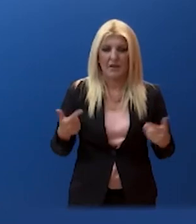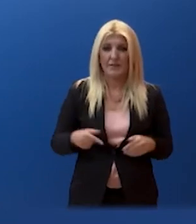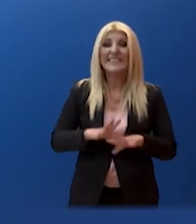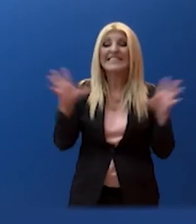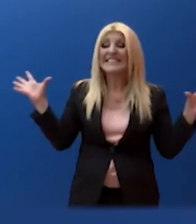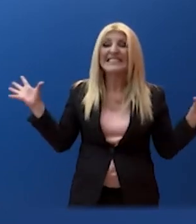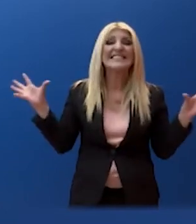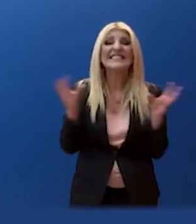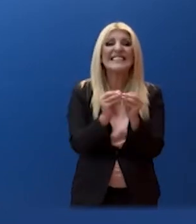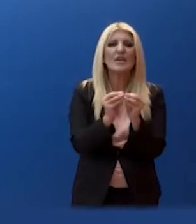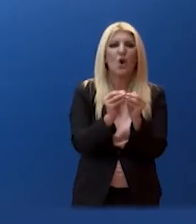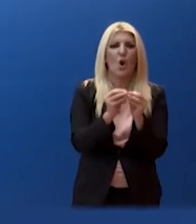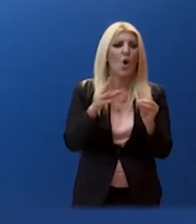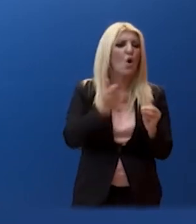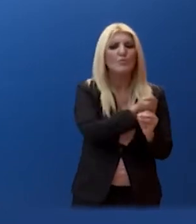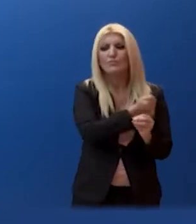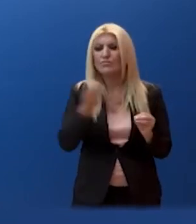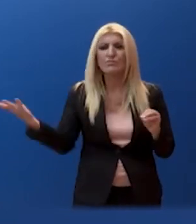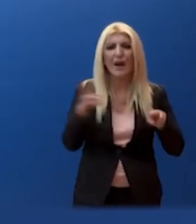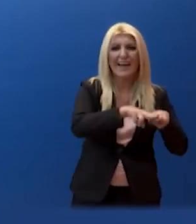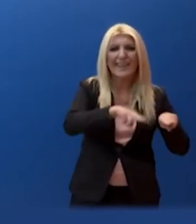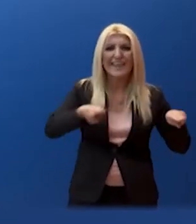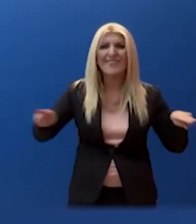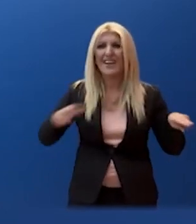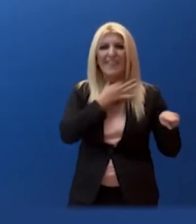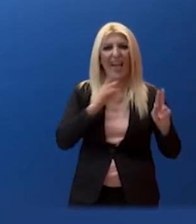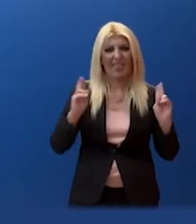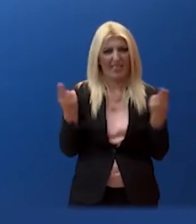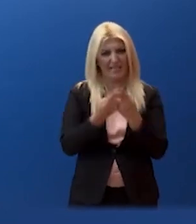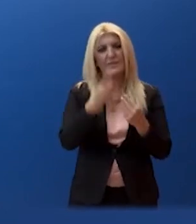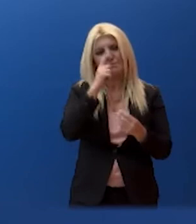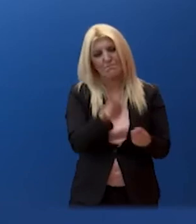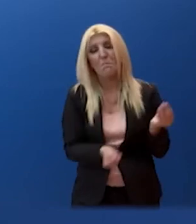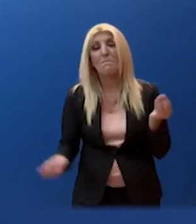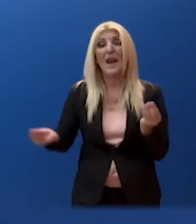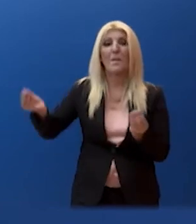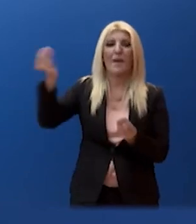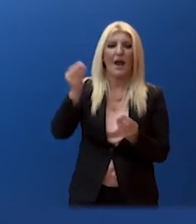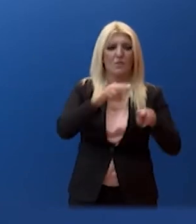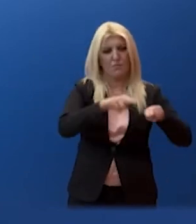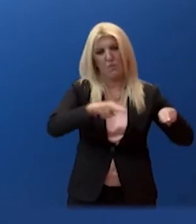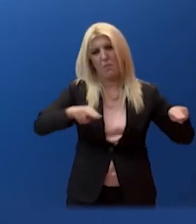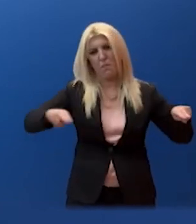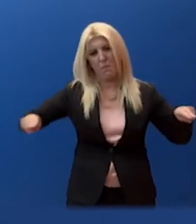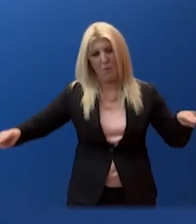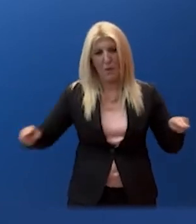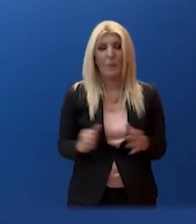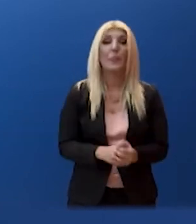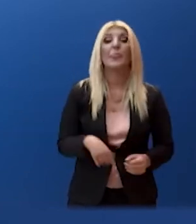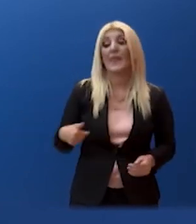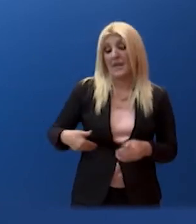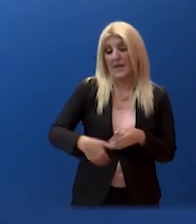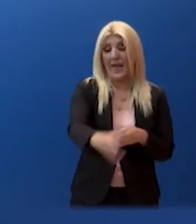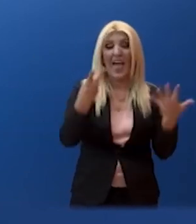συνολικός αριθμός των μεθ-COVID. Σύμφωνα με το σχεδιασμό του Υπουργείου Υγείας, προσθήθενται μέσα στις επόμενες 7 ημέρες 40